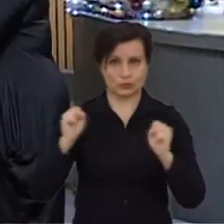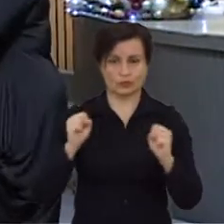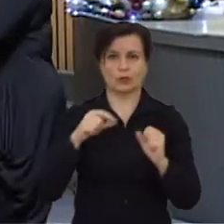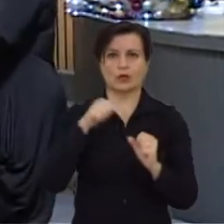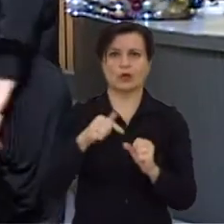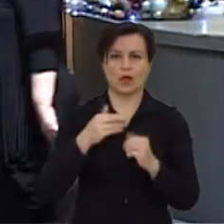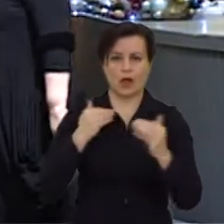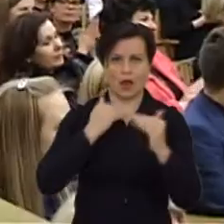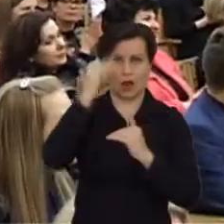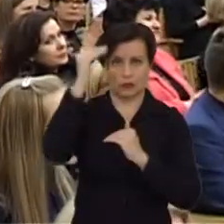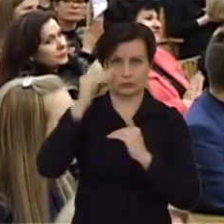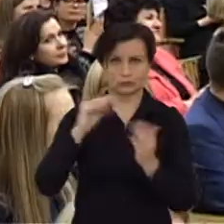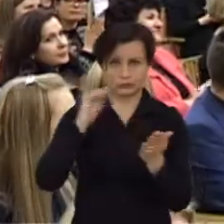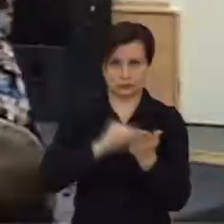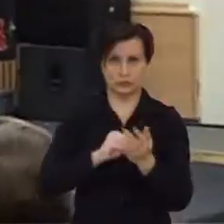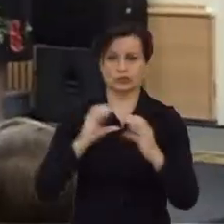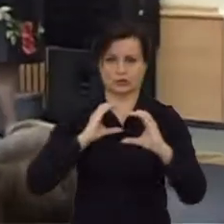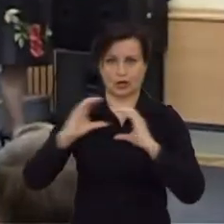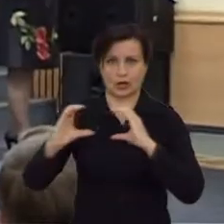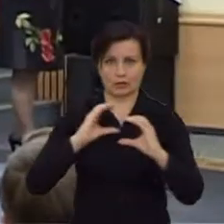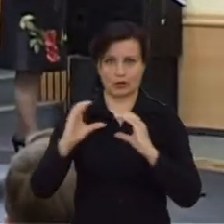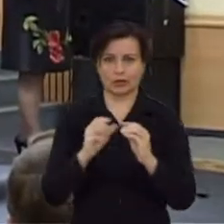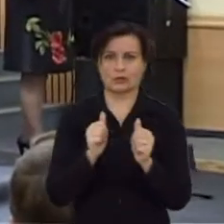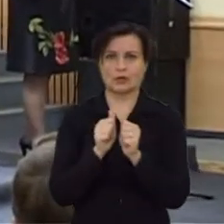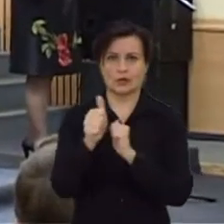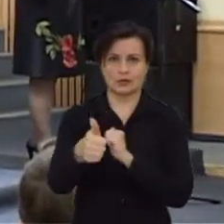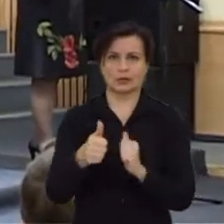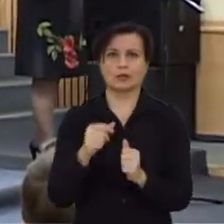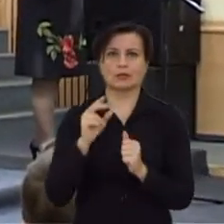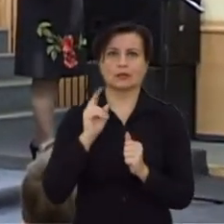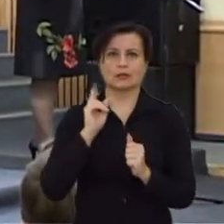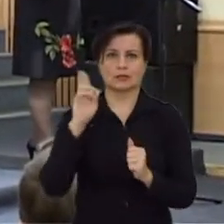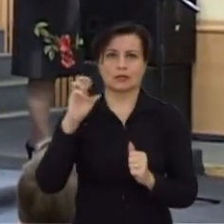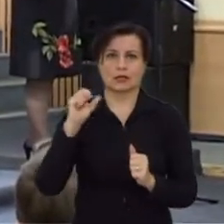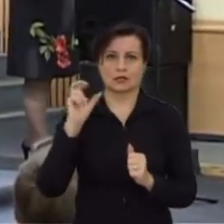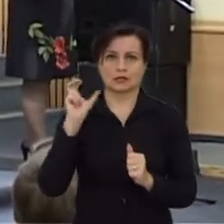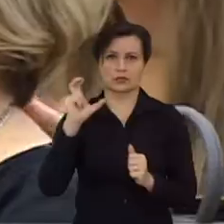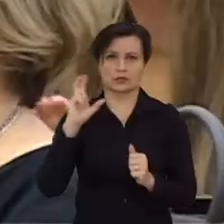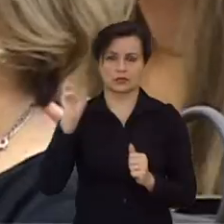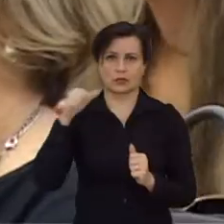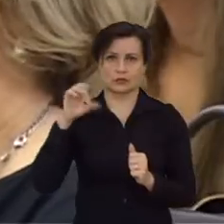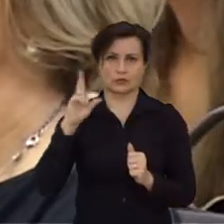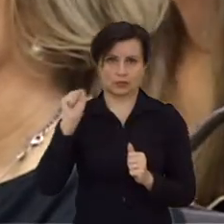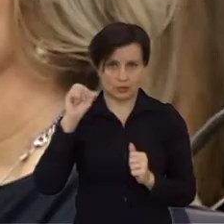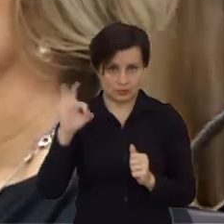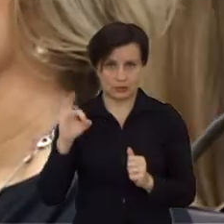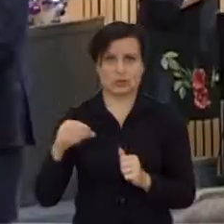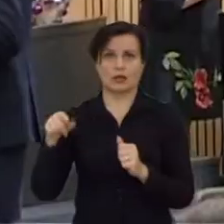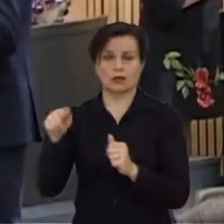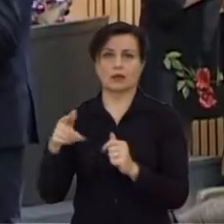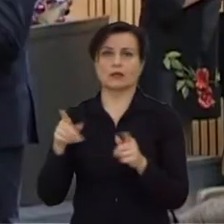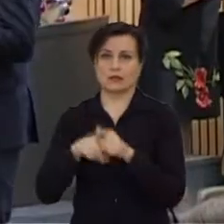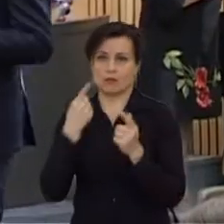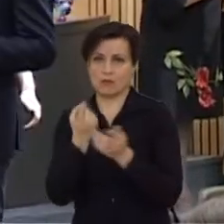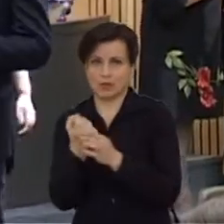rezultatų pasiekė ir vienos perspektyviausių sporto šakų, šakmatų lyderis Kedainietis Karolis Račkauskas. Tad pakarbinome ne tik jį,